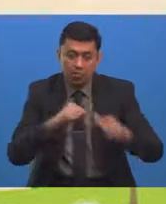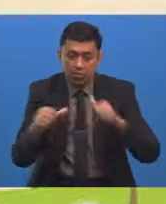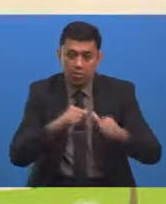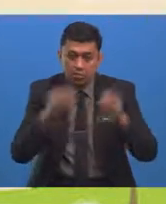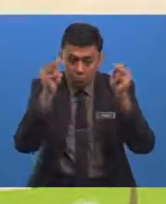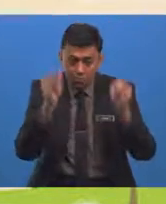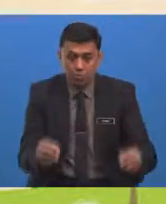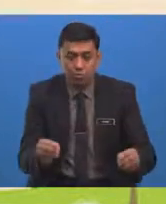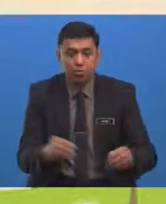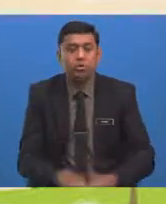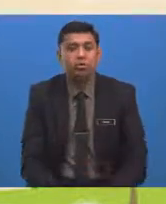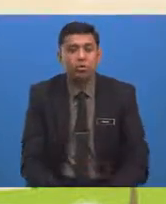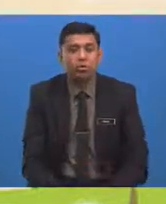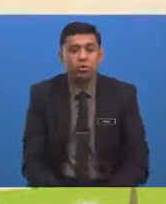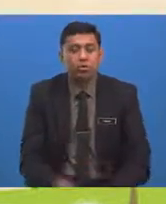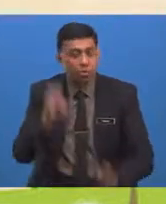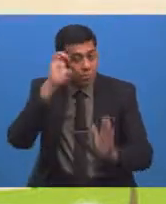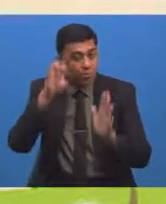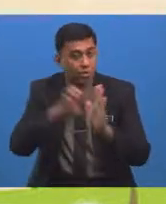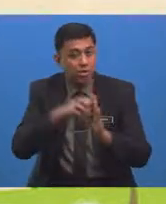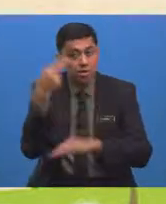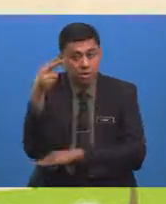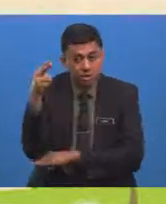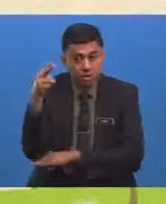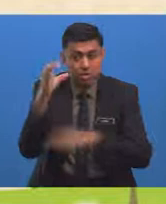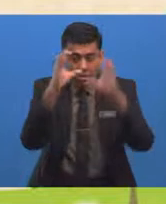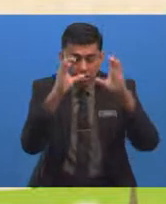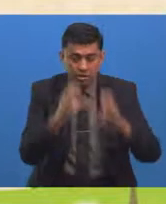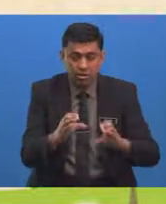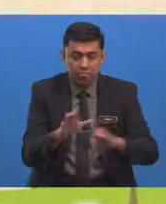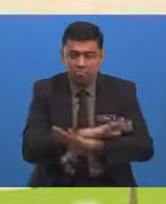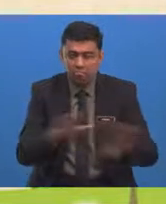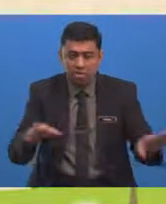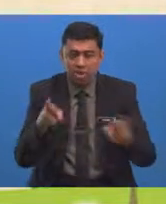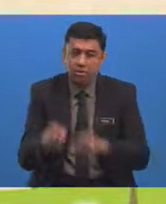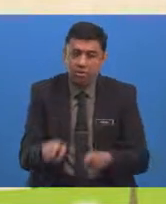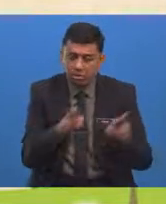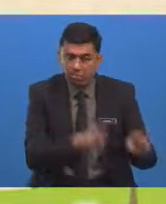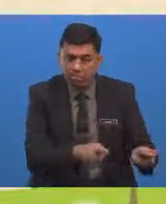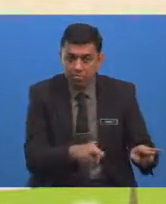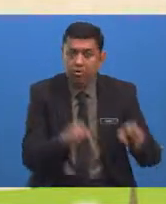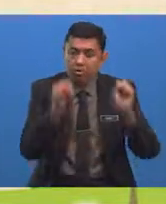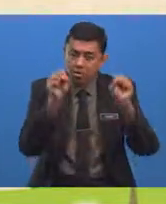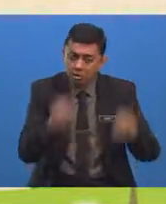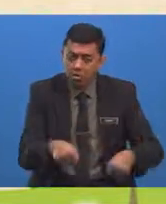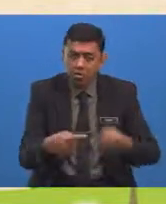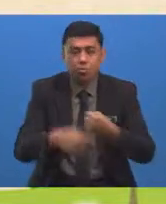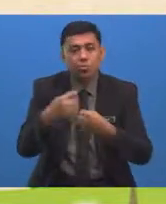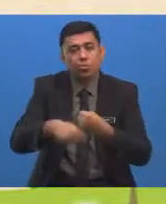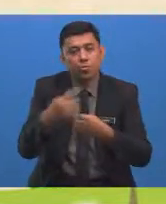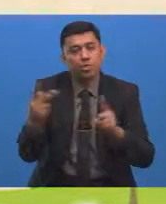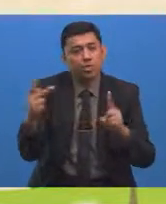Iaitu Penerokaan hutan Secara tidak terancang Boleh mengancam kepada